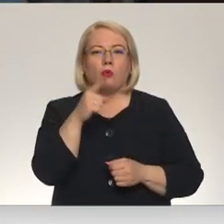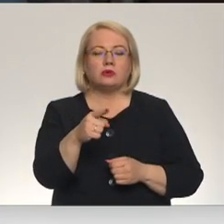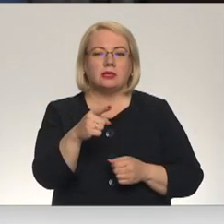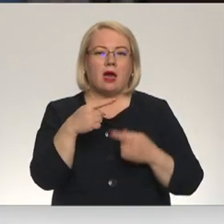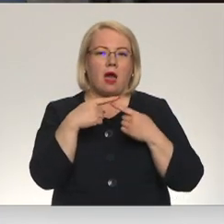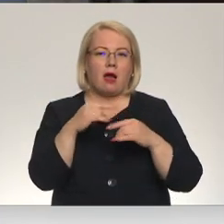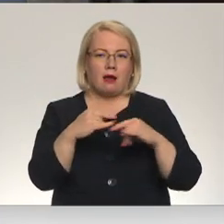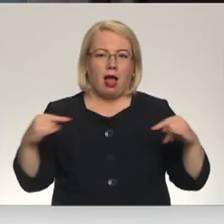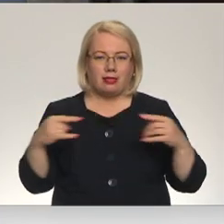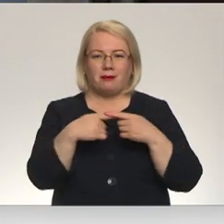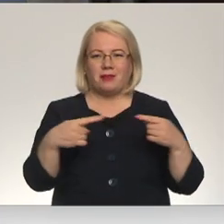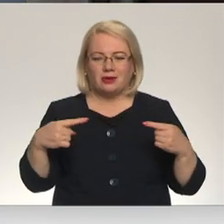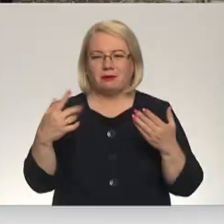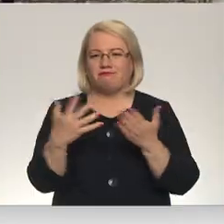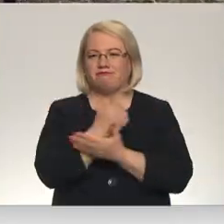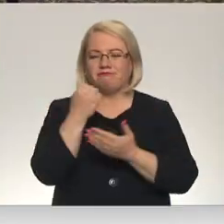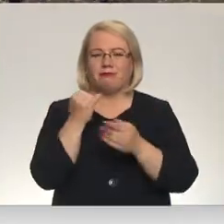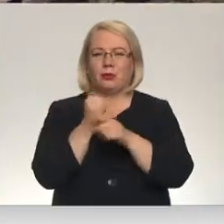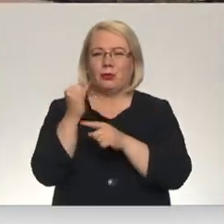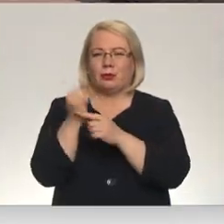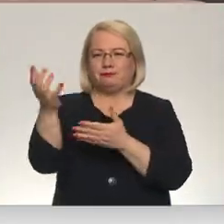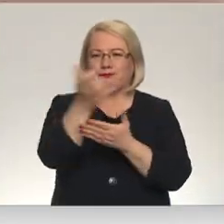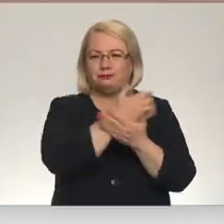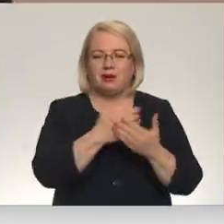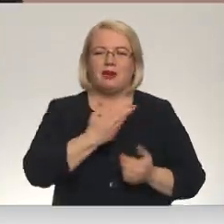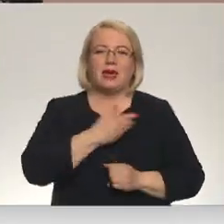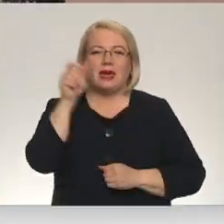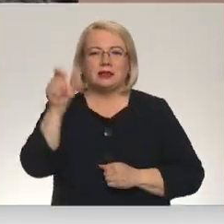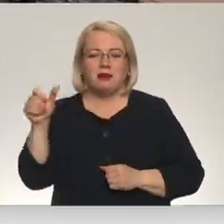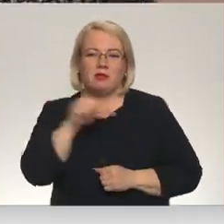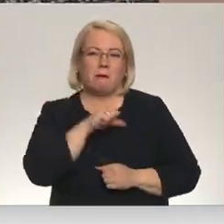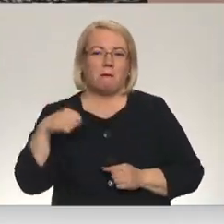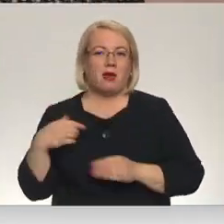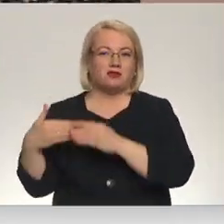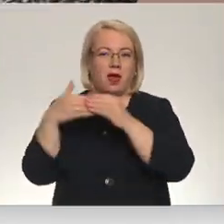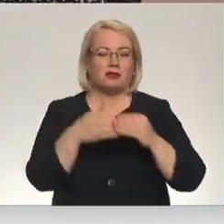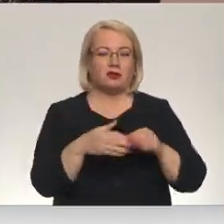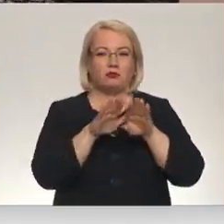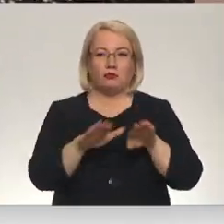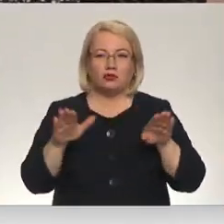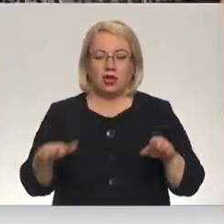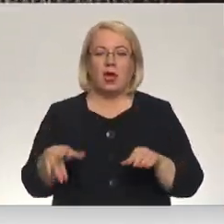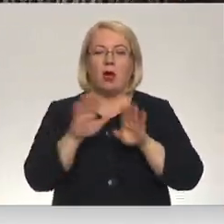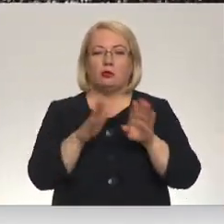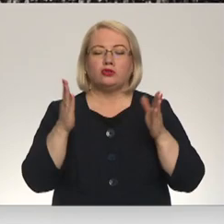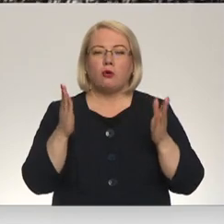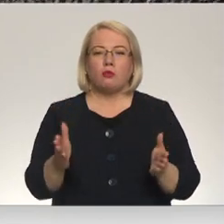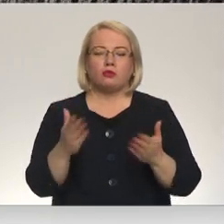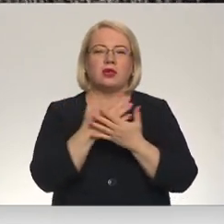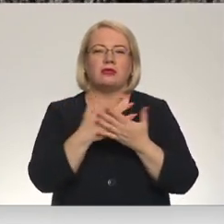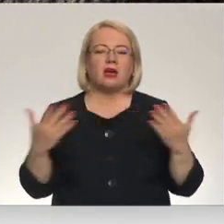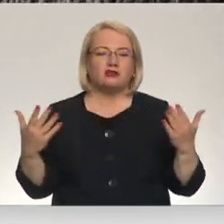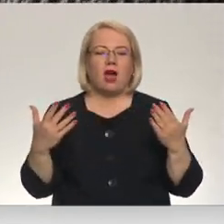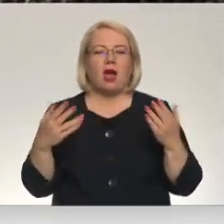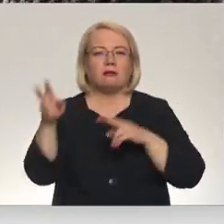priekšmeti, iegūti ekspedīcijās vai paši iedzīvotāji tos uz muzeju atnesuši. Iespējams, muzejā nonāks arī krājumu medībās